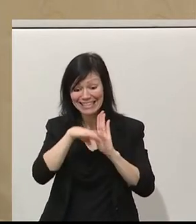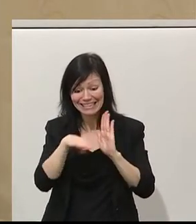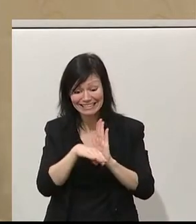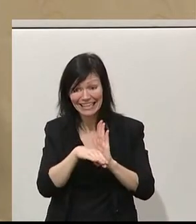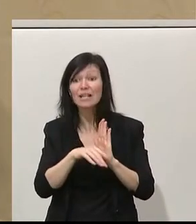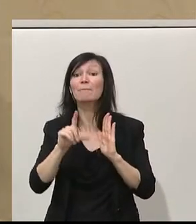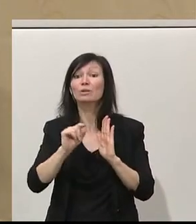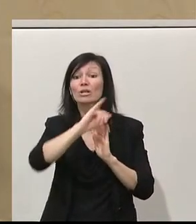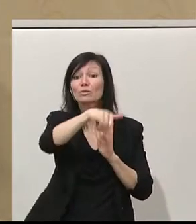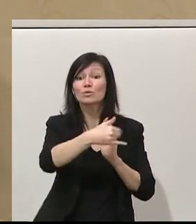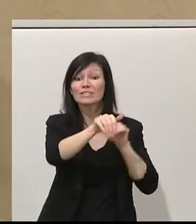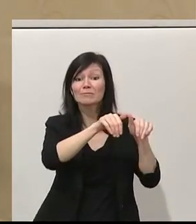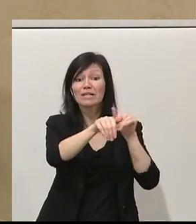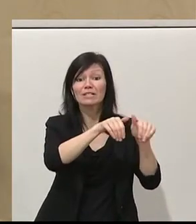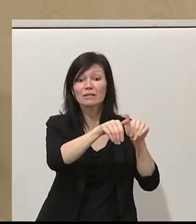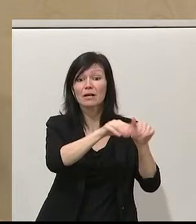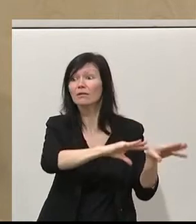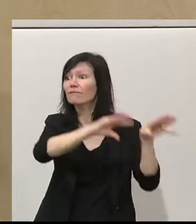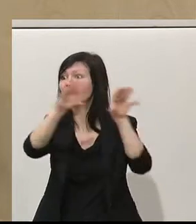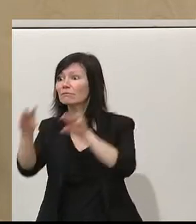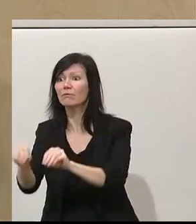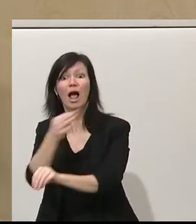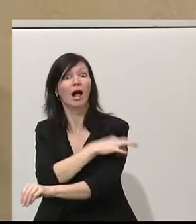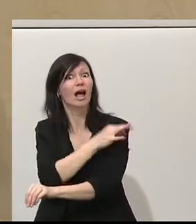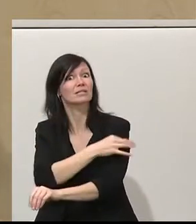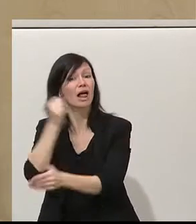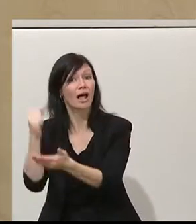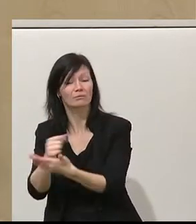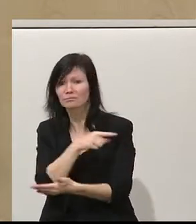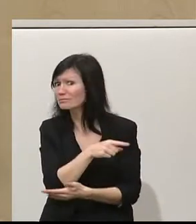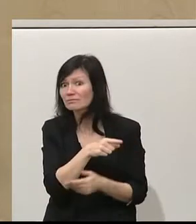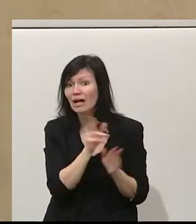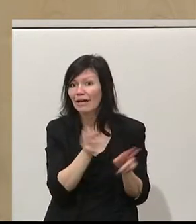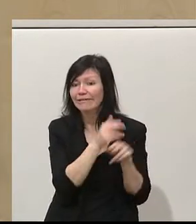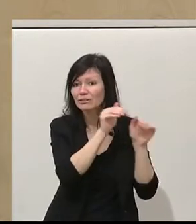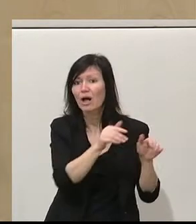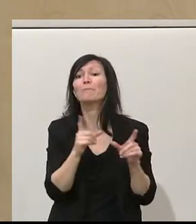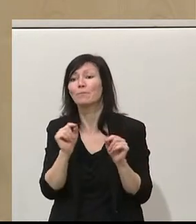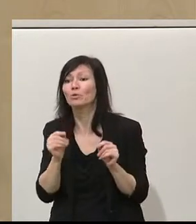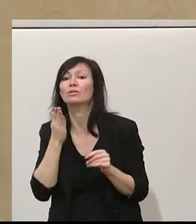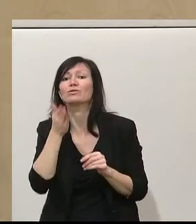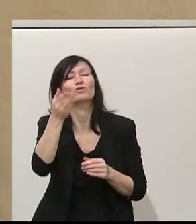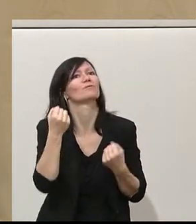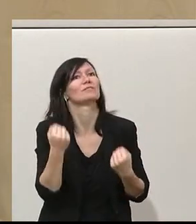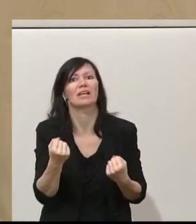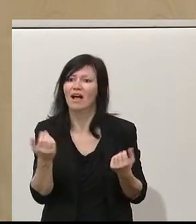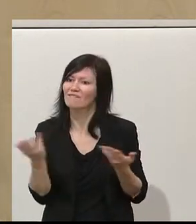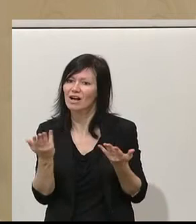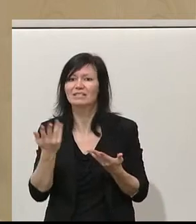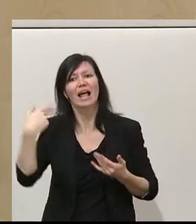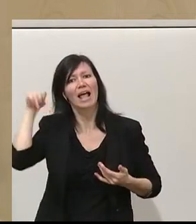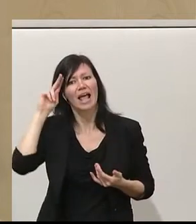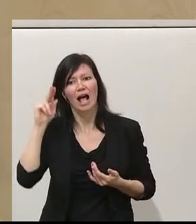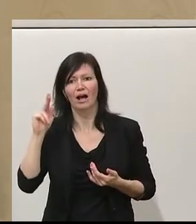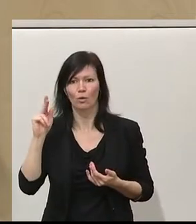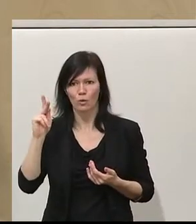vom Justizministerium wieder ins Kanzleramt zurückwandern. Das heißt, was wird passieren, Bundeskanzler Kurz wird gemeinsam mit seinem Innenminister Nehammer eine